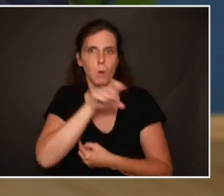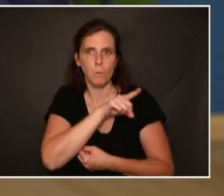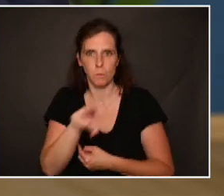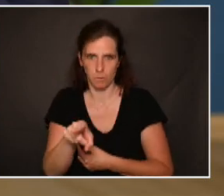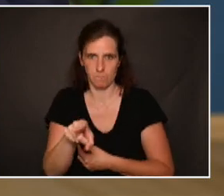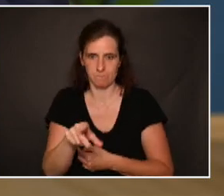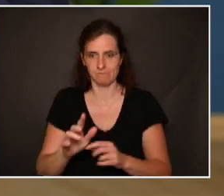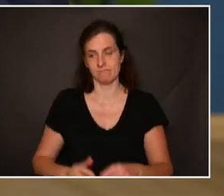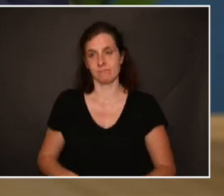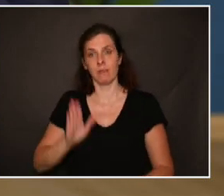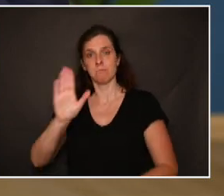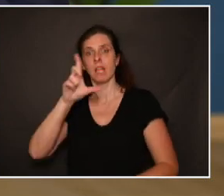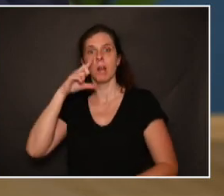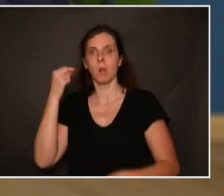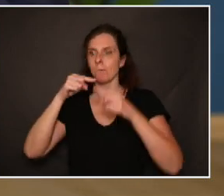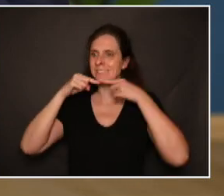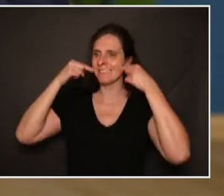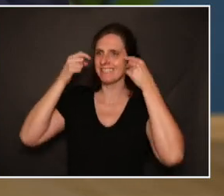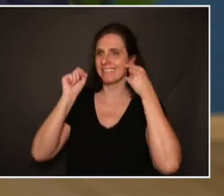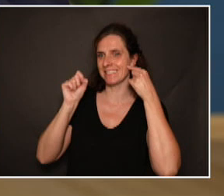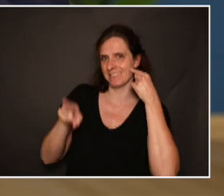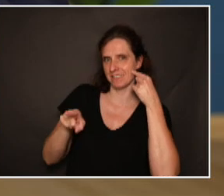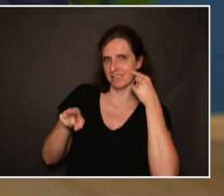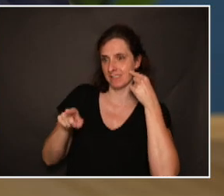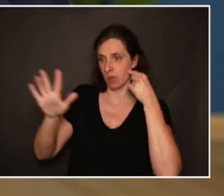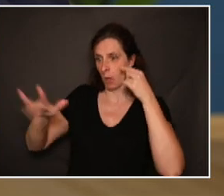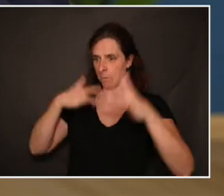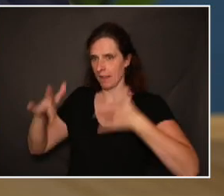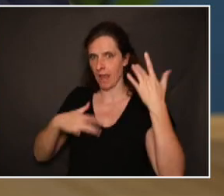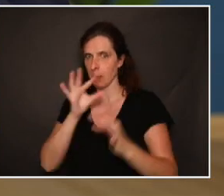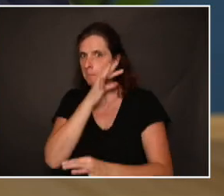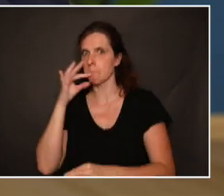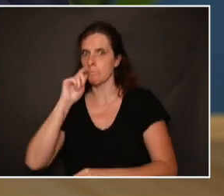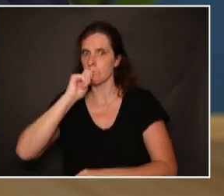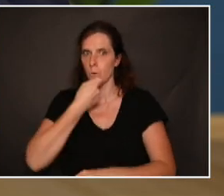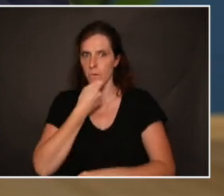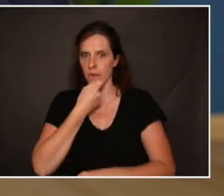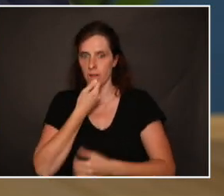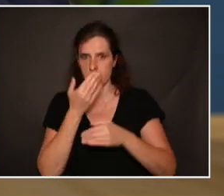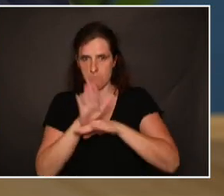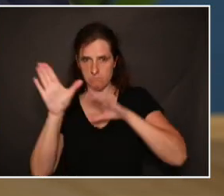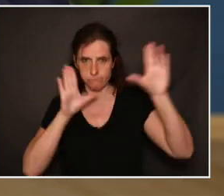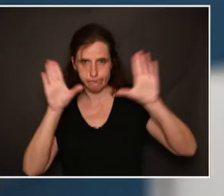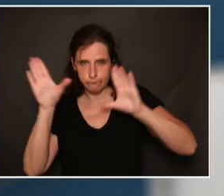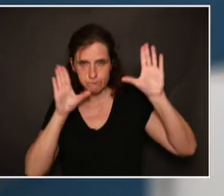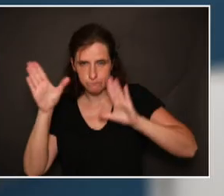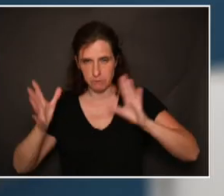particularités de l'homme. Un théâtre muet, quelquefois plus expressif que les mots.